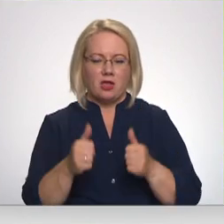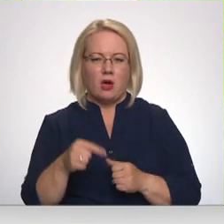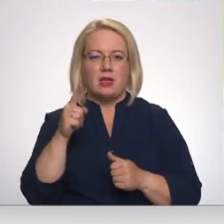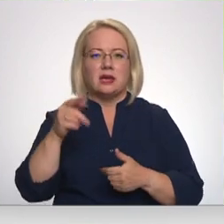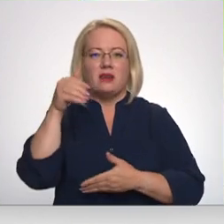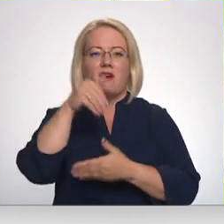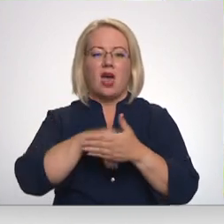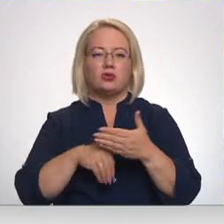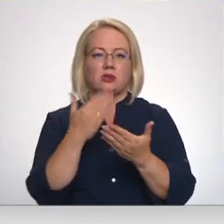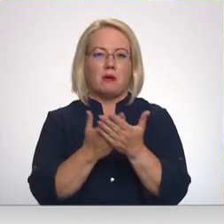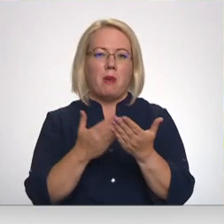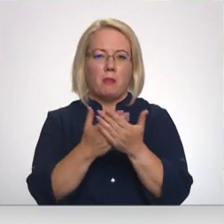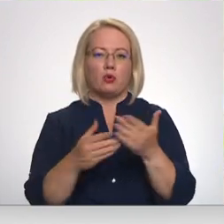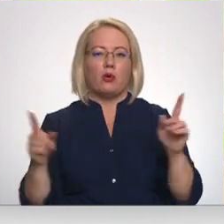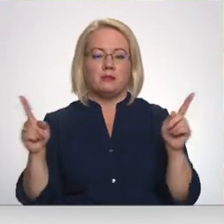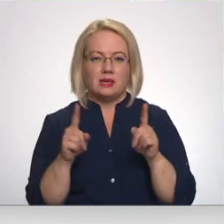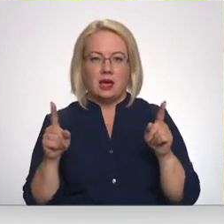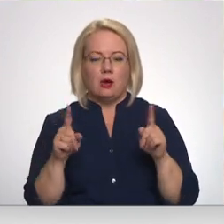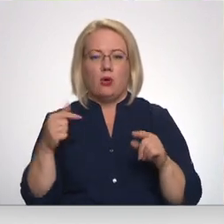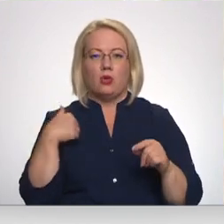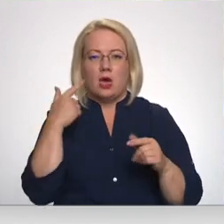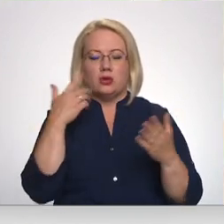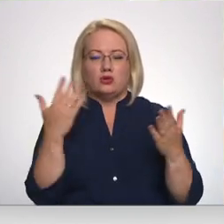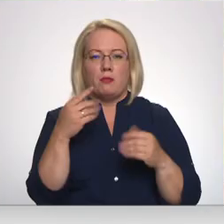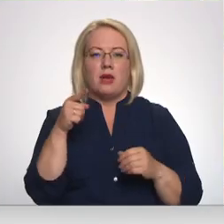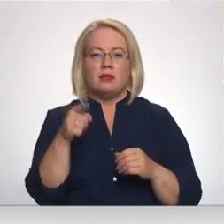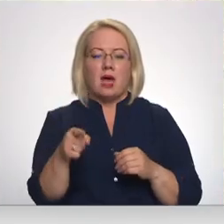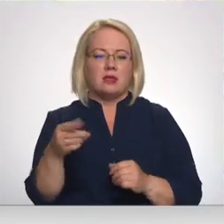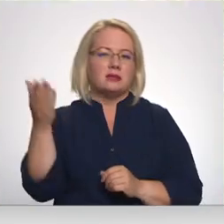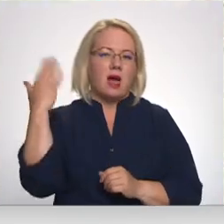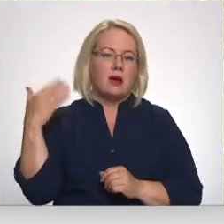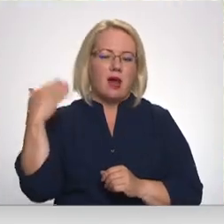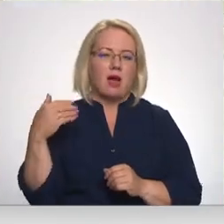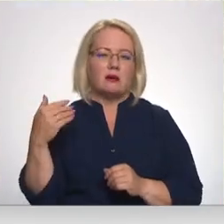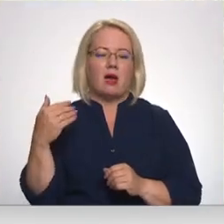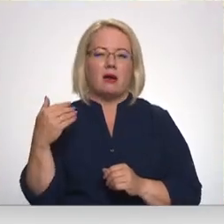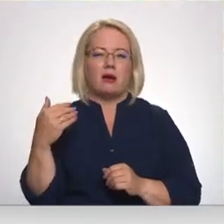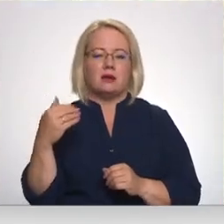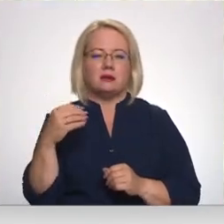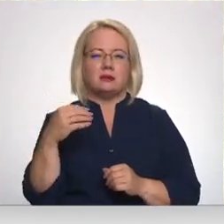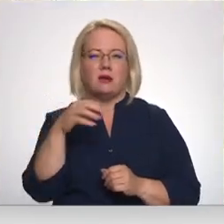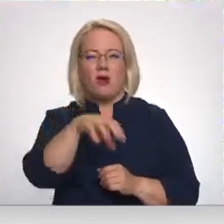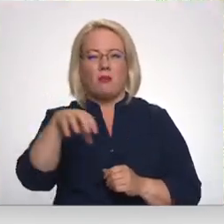vēsturiskais pamatojums tur ir, un es domāju, ka šādas agrārās sistēmas vēl Latvijai ir diezgan maz